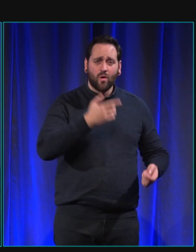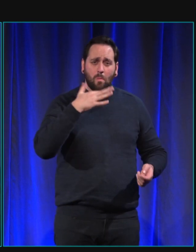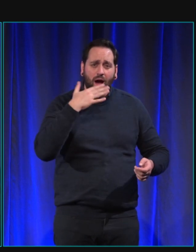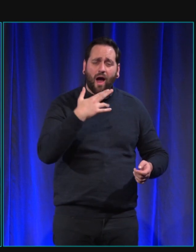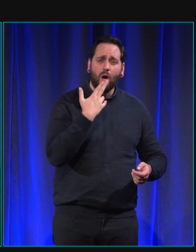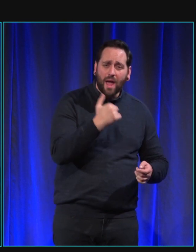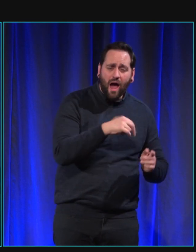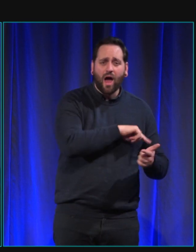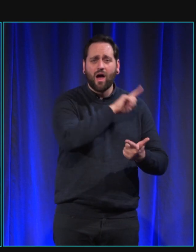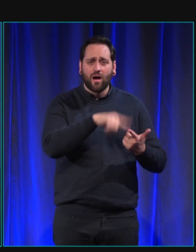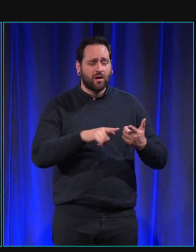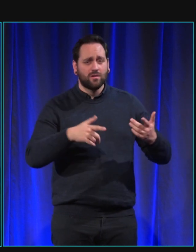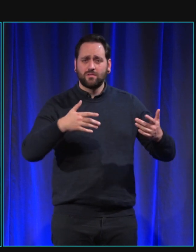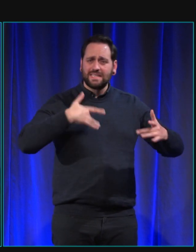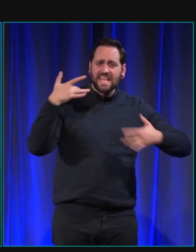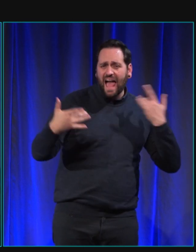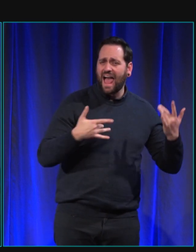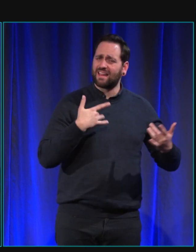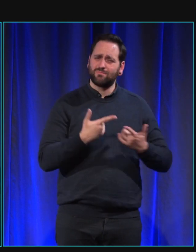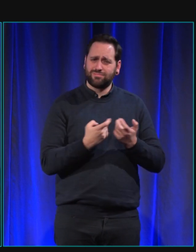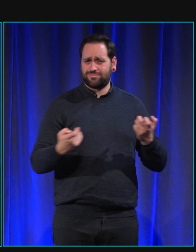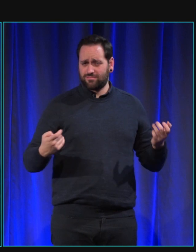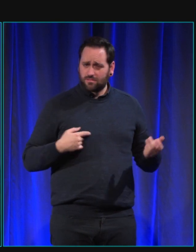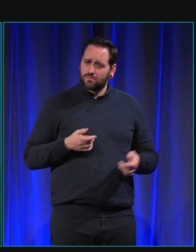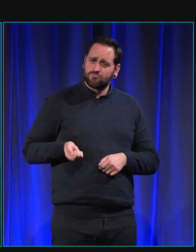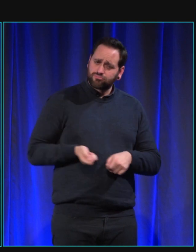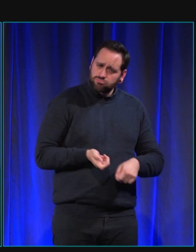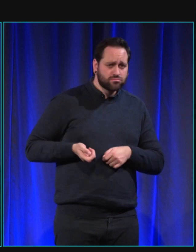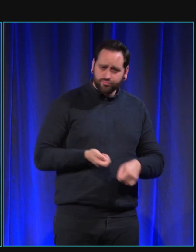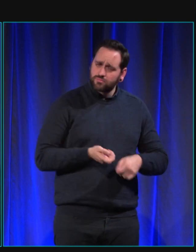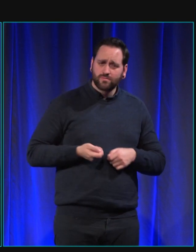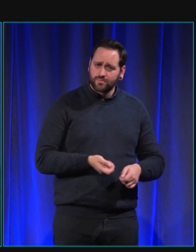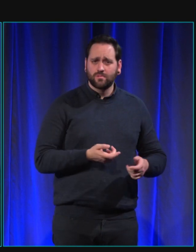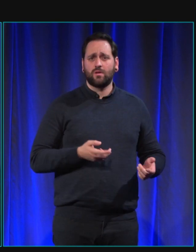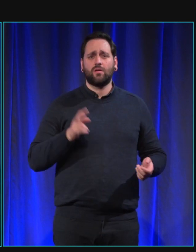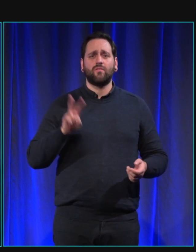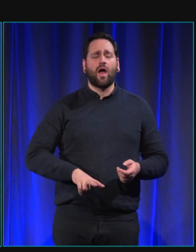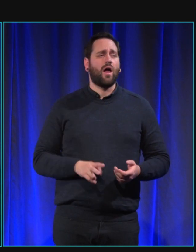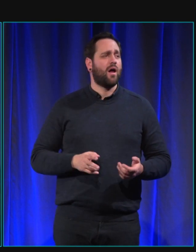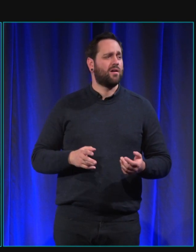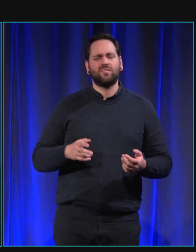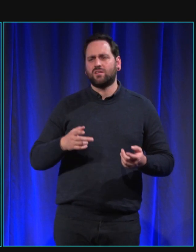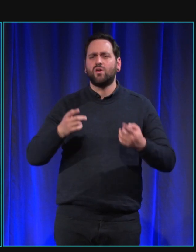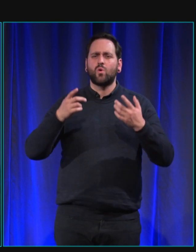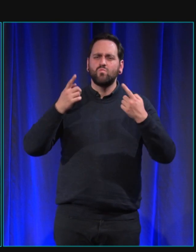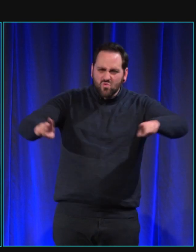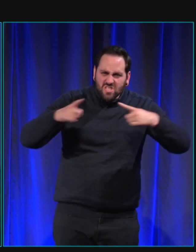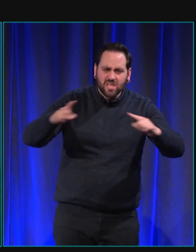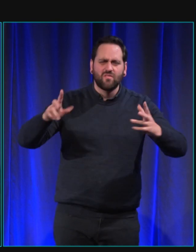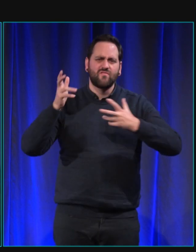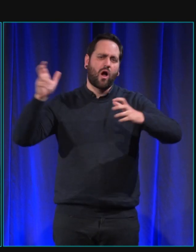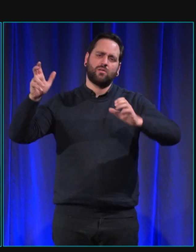comédie française voir des spectacles de théâtre je les emmène jamais dans des musiques où c'est trop fort parce que ça je